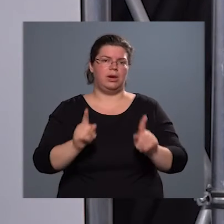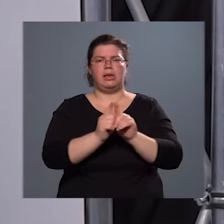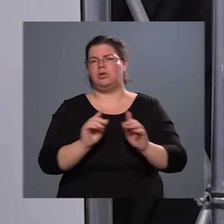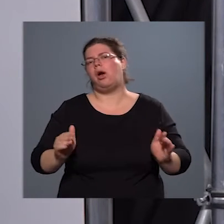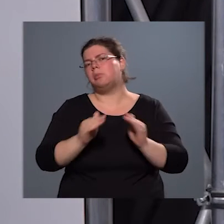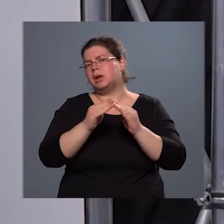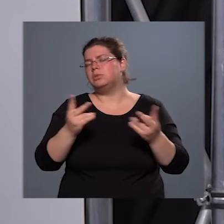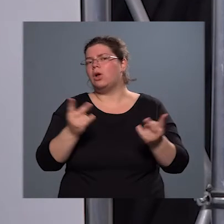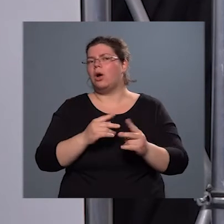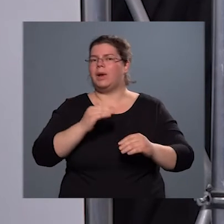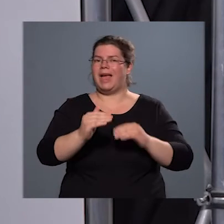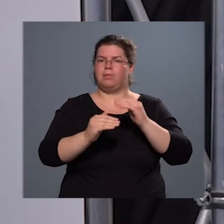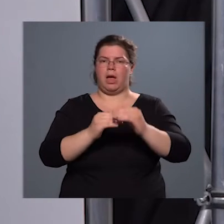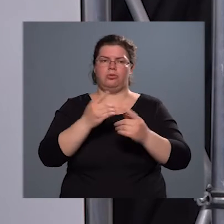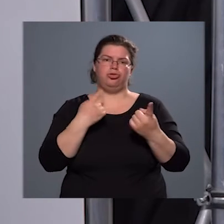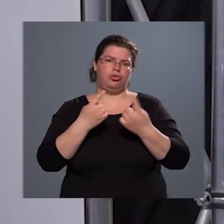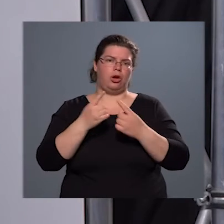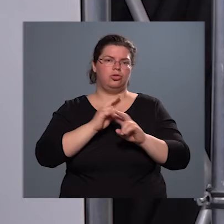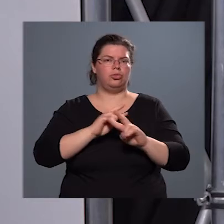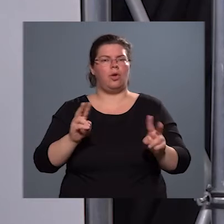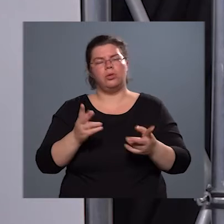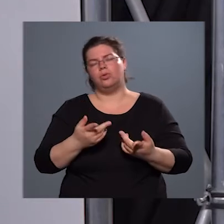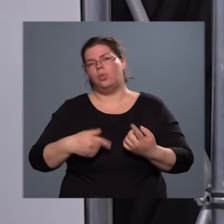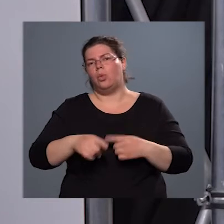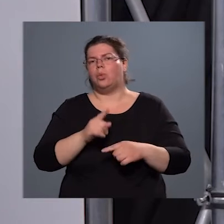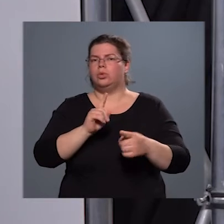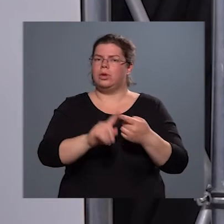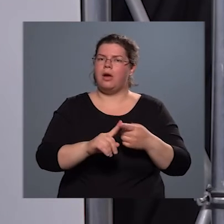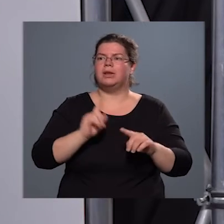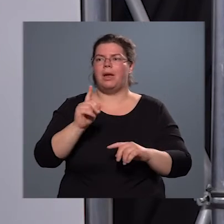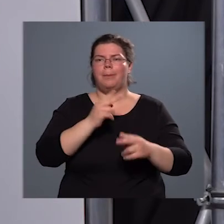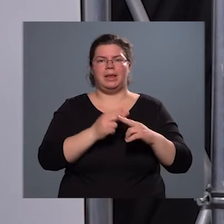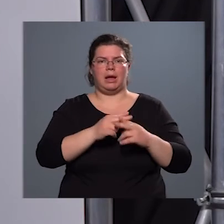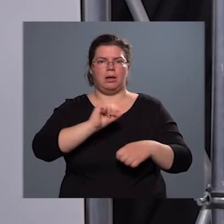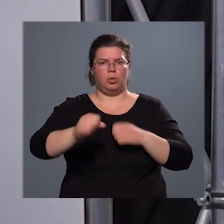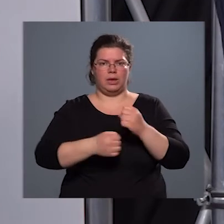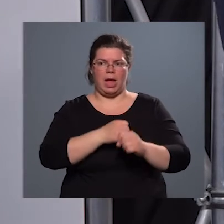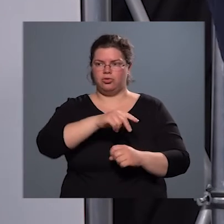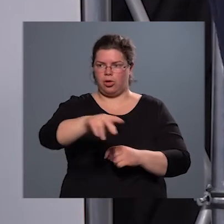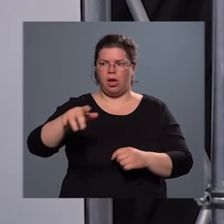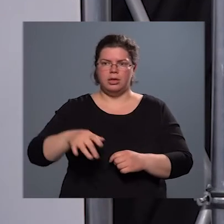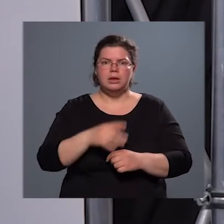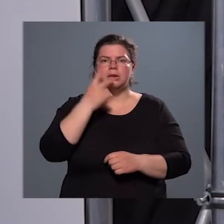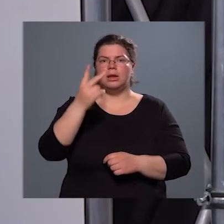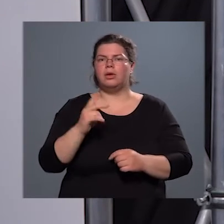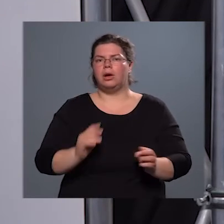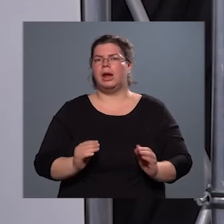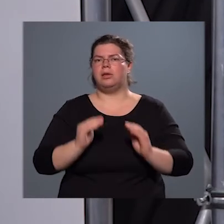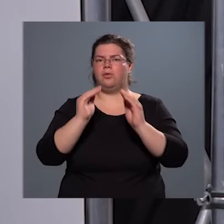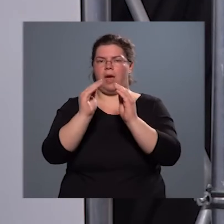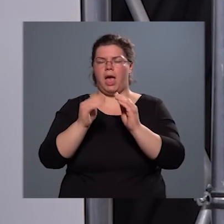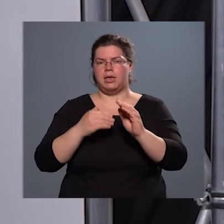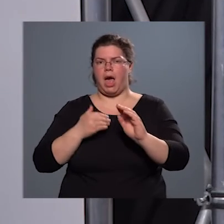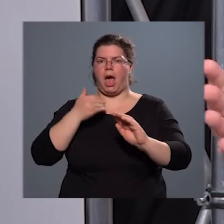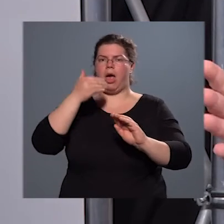ahol részben egymással is vagyunk utalva, részben pedig a betegek mozgásait tekintjük, akkor az alapellátásból ugye egyre feljebb jut a